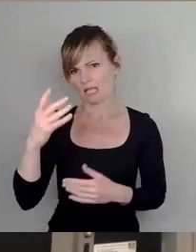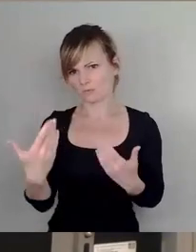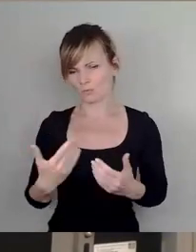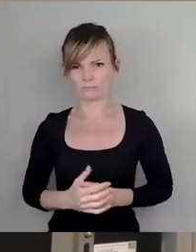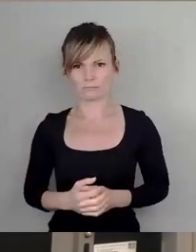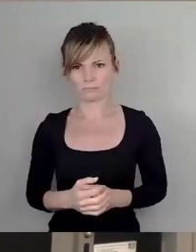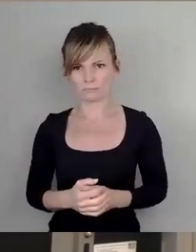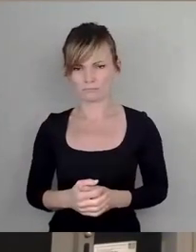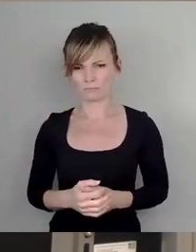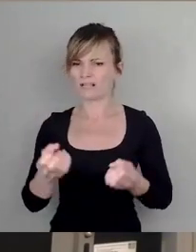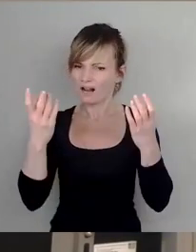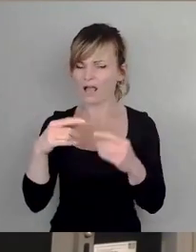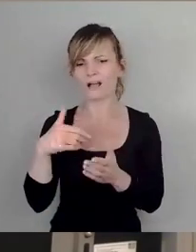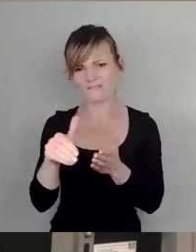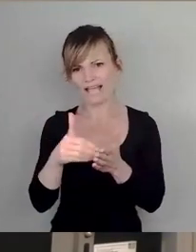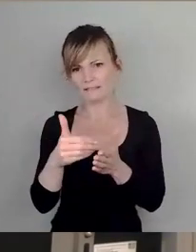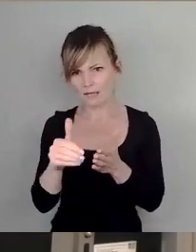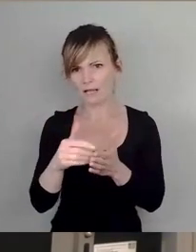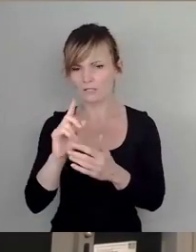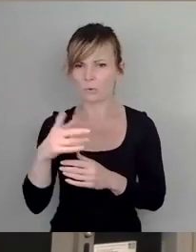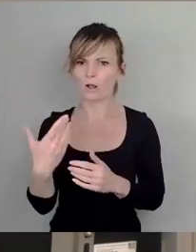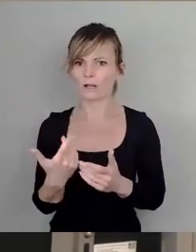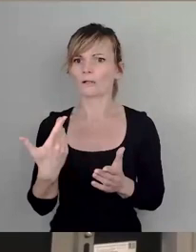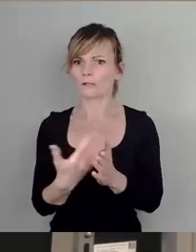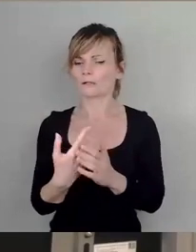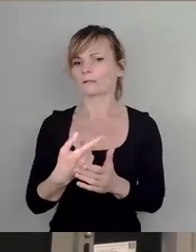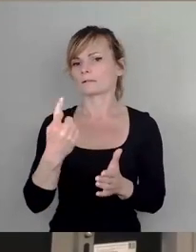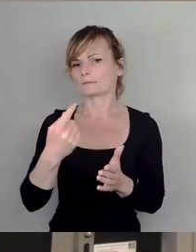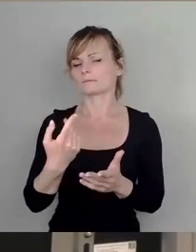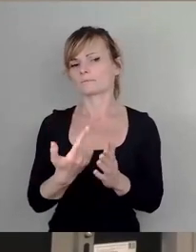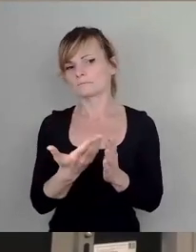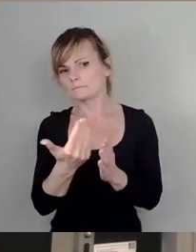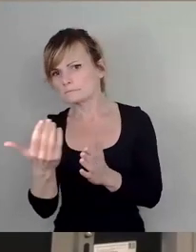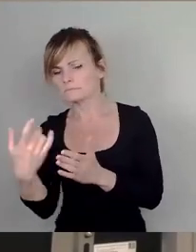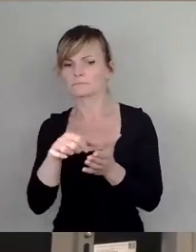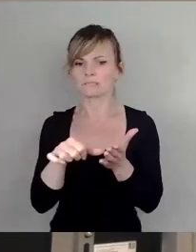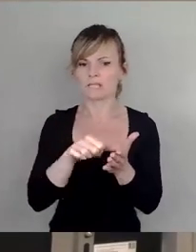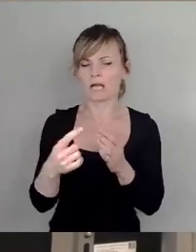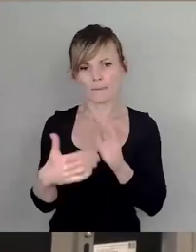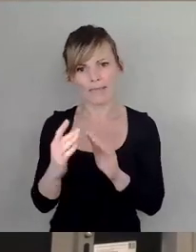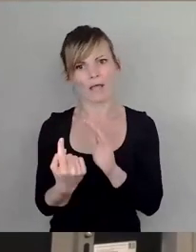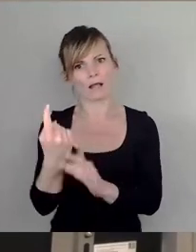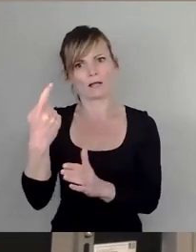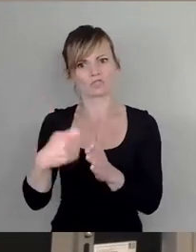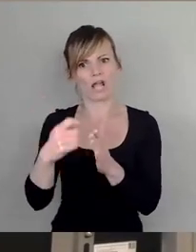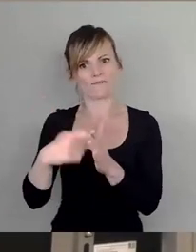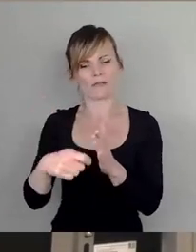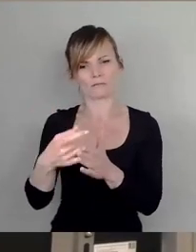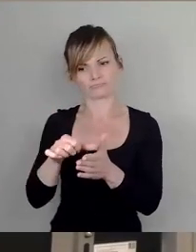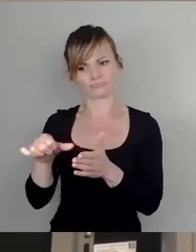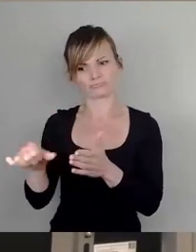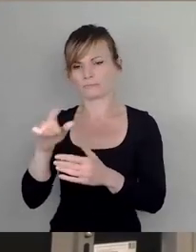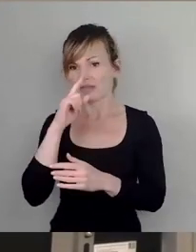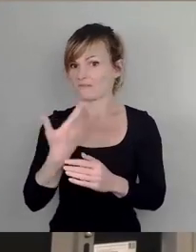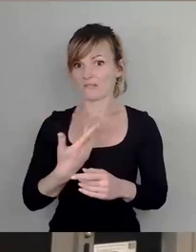sollen natürlich weiterhin das erhöhte Beförderungsgeld eintreiben, sollen natürlich weiterhin die Bestrafung, falls man nicht bezahlen will